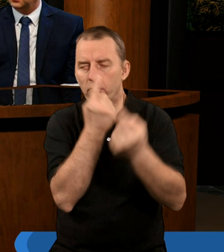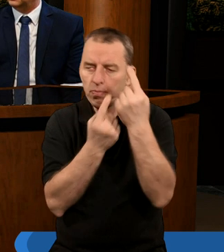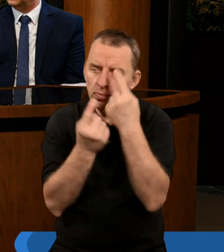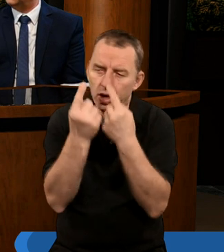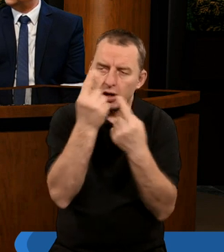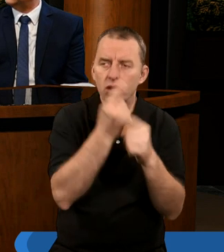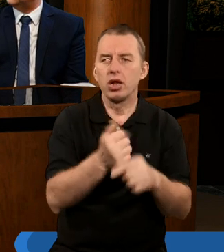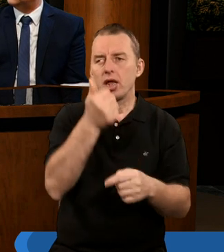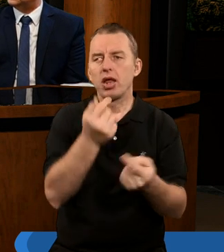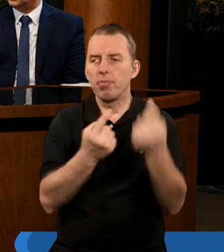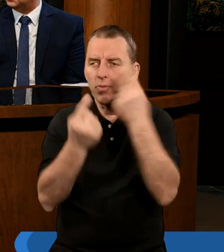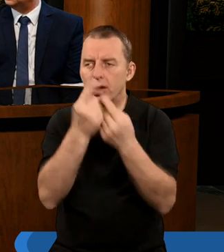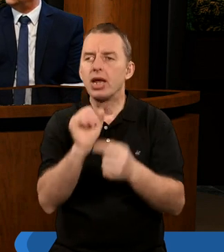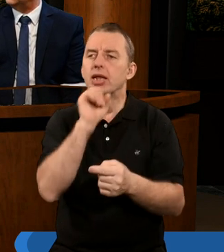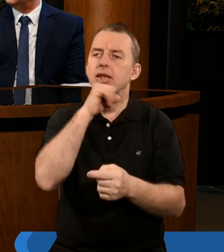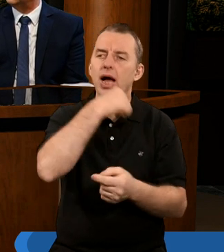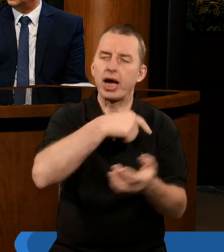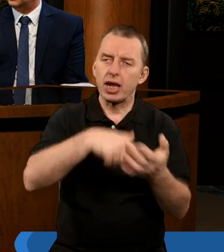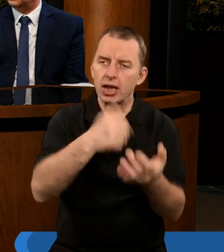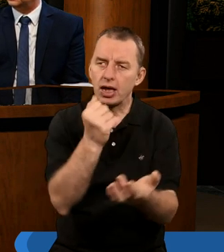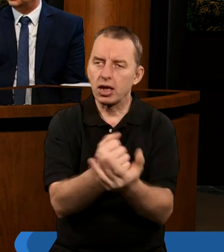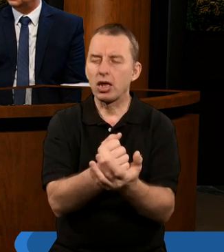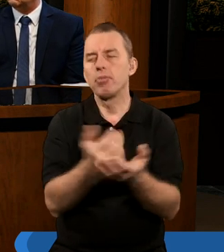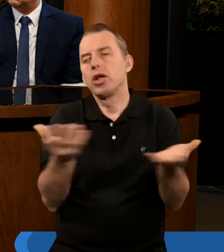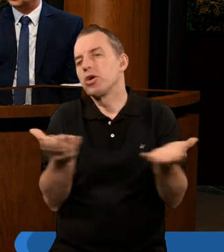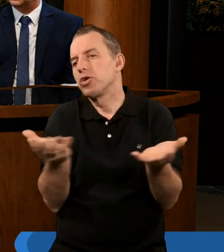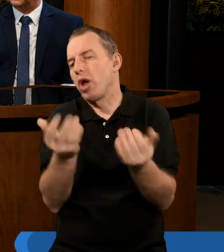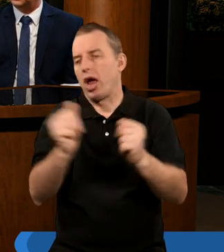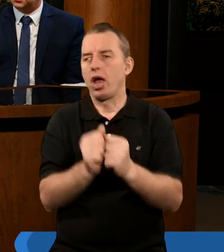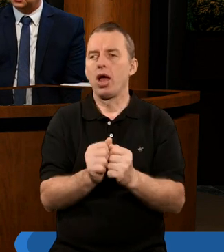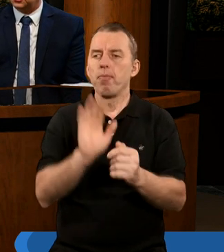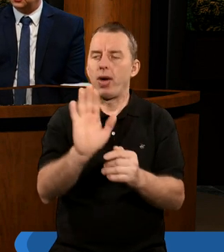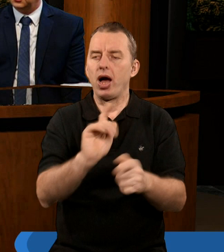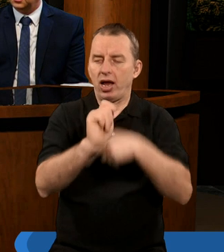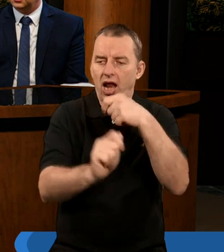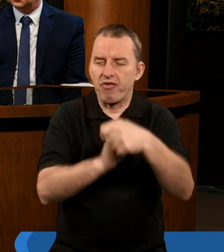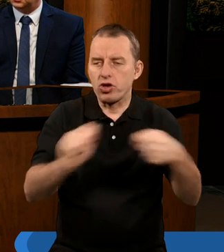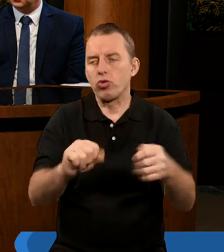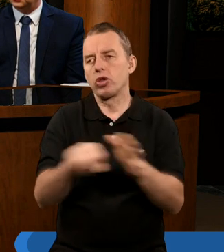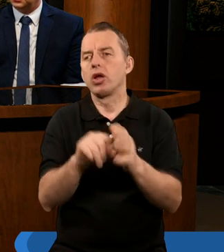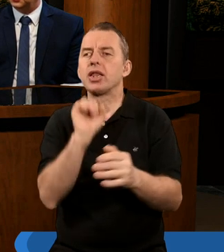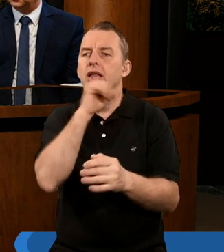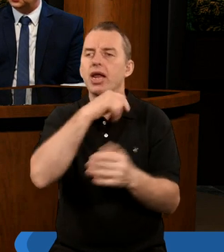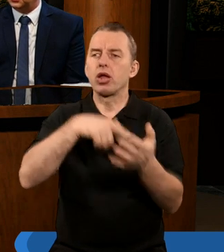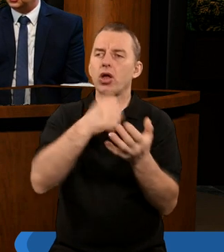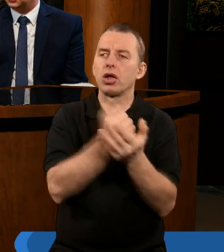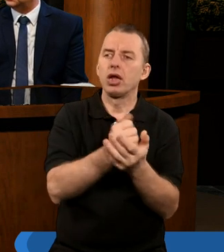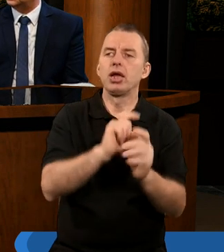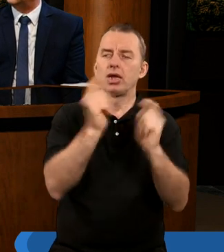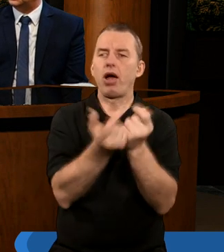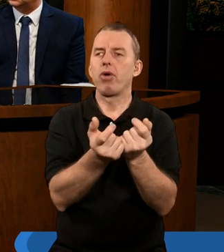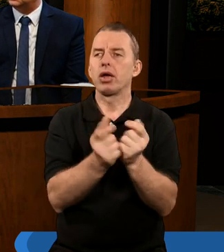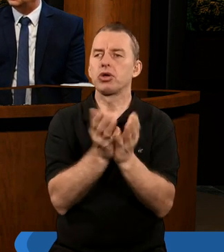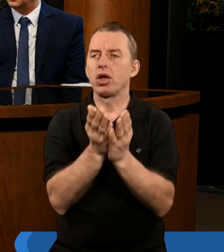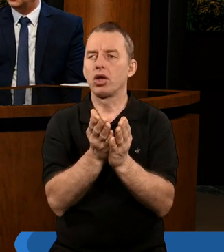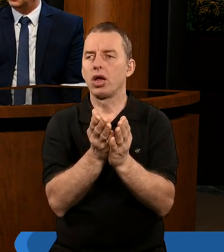Jeden motyw to jest Stary Testament, gdzie tych nawiązań do Starego Testamentu w całej księdze